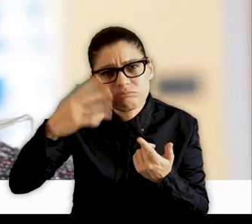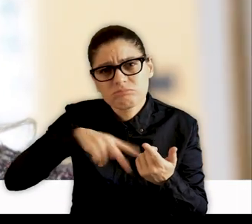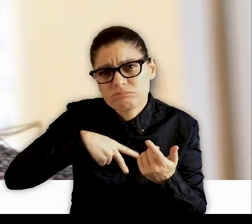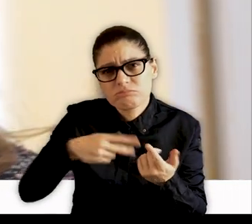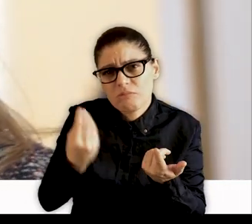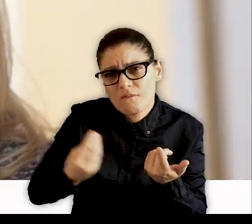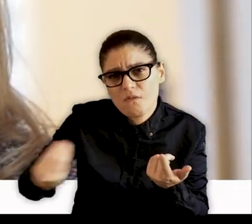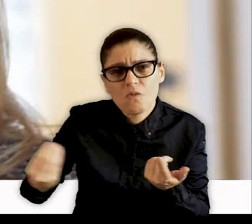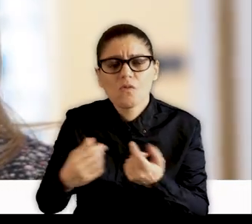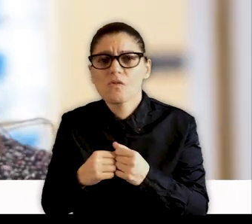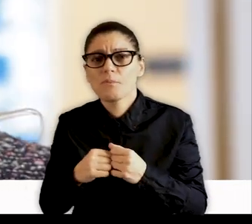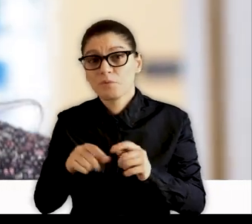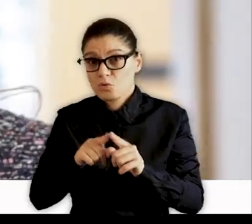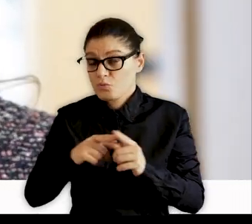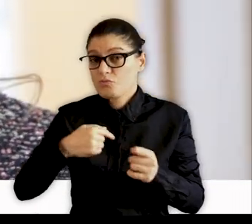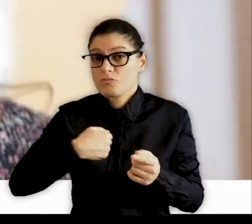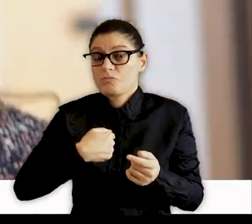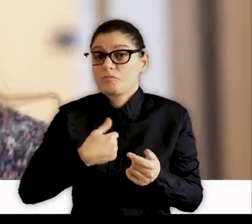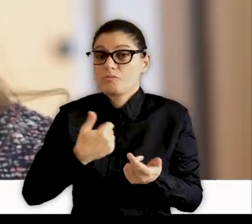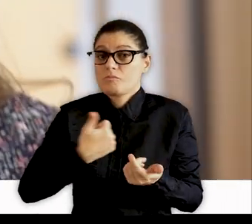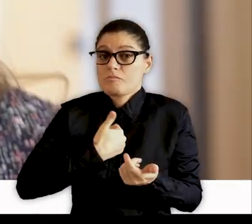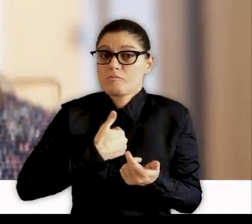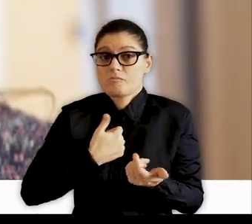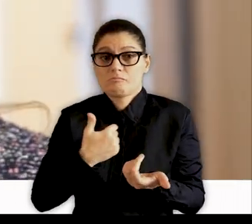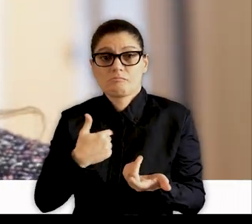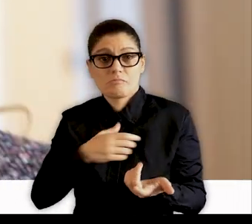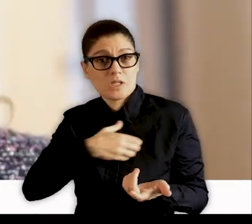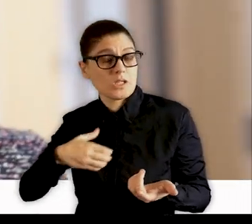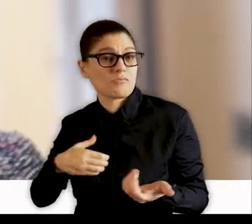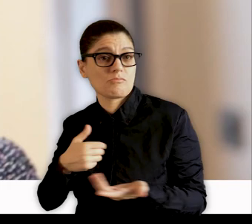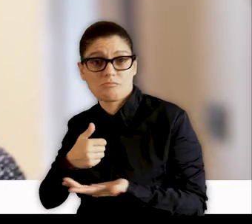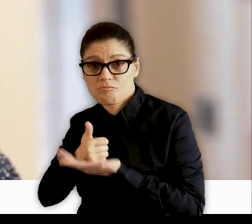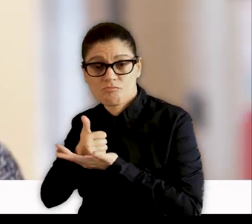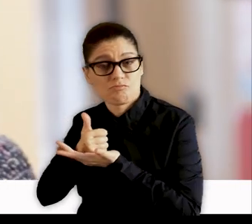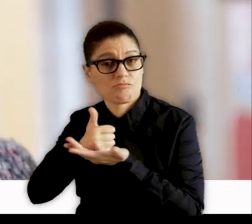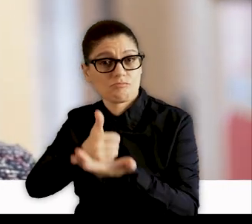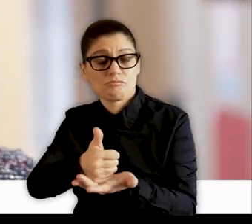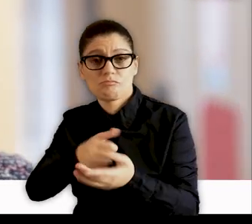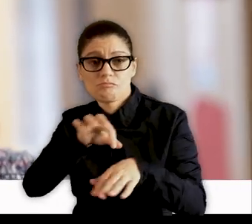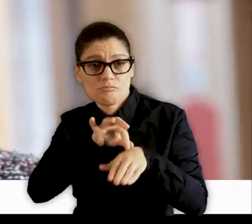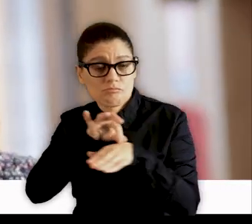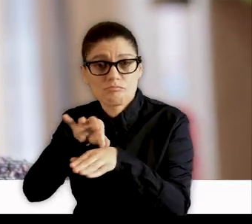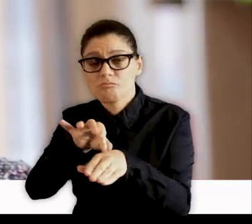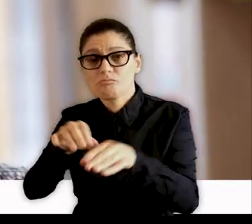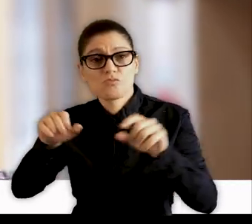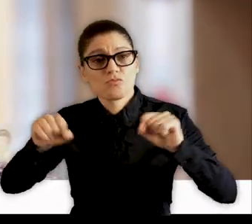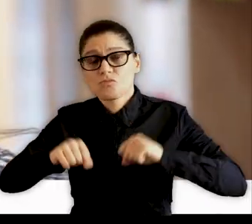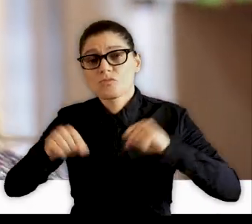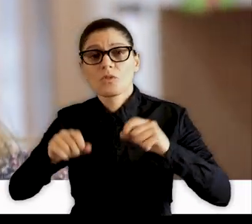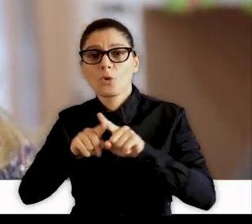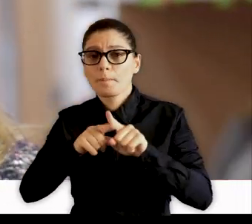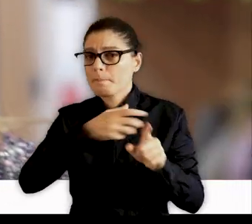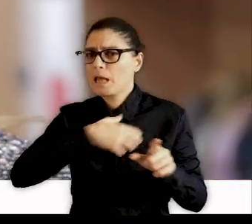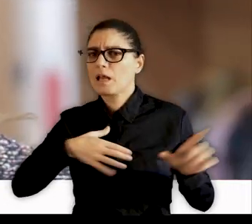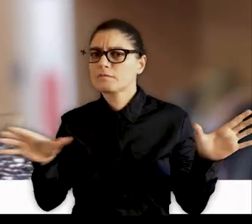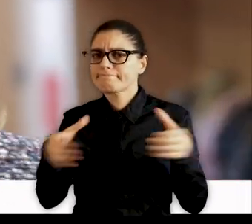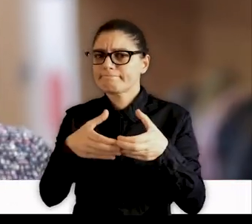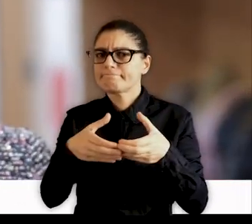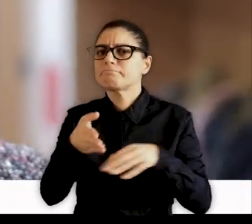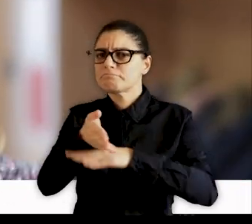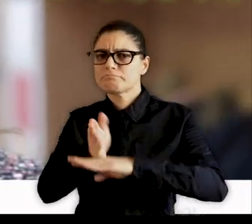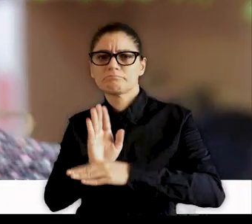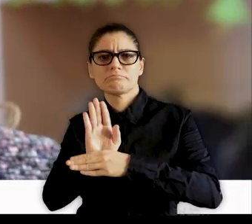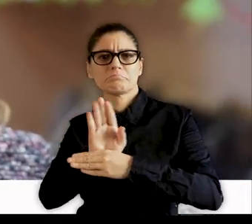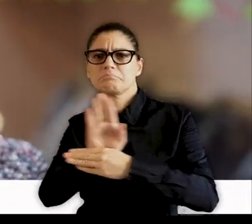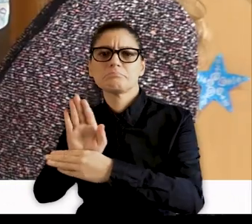Comme maire, j'ai engagé, soutenu ou accompagné tout ce qui était possible pour que la municipalité soit